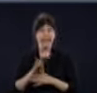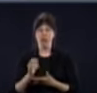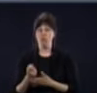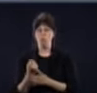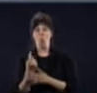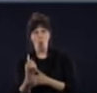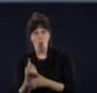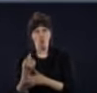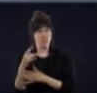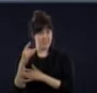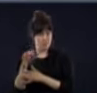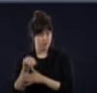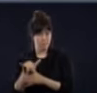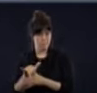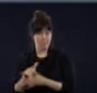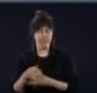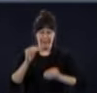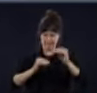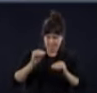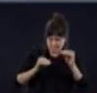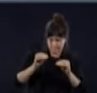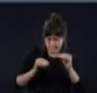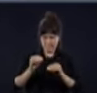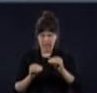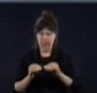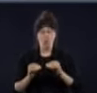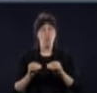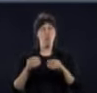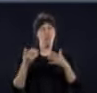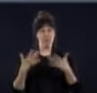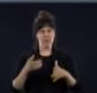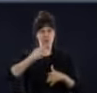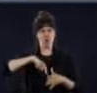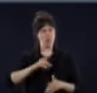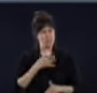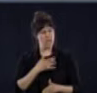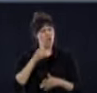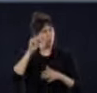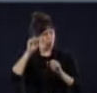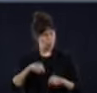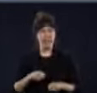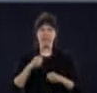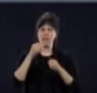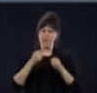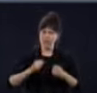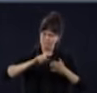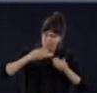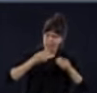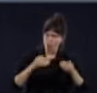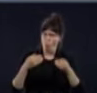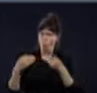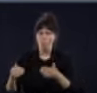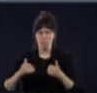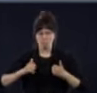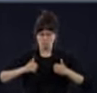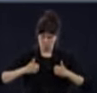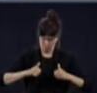Bien, ça a été évalué, ça, comme tout le reste et on juge qu'elles sont en mesure de composer avec la réouverture des